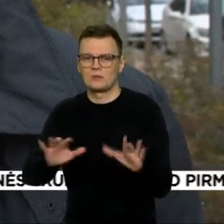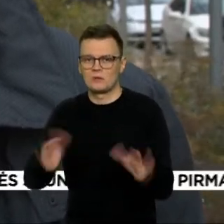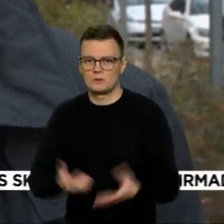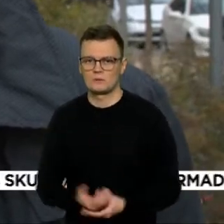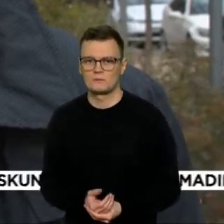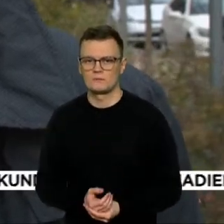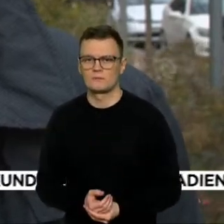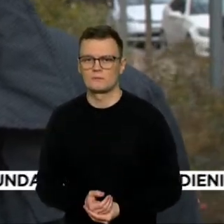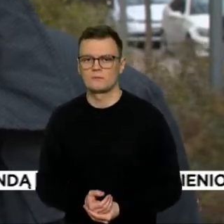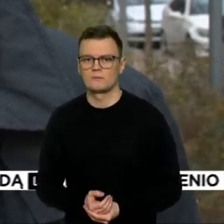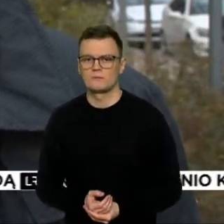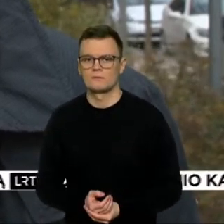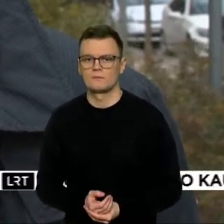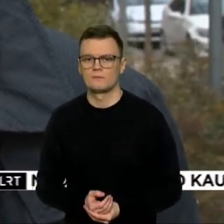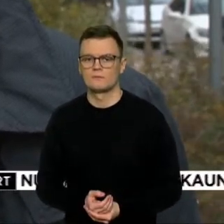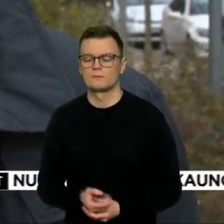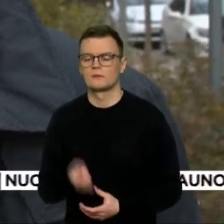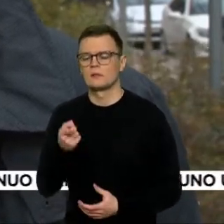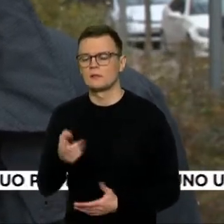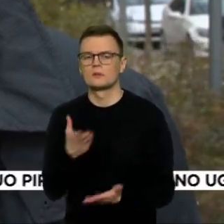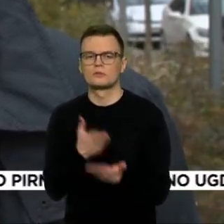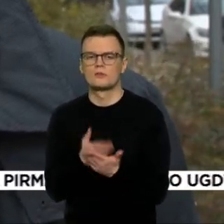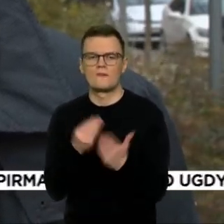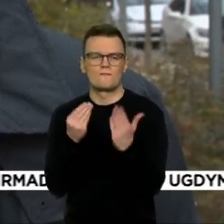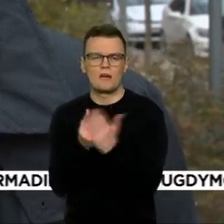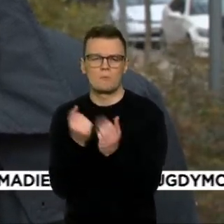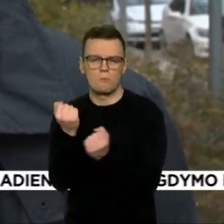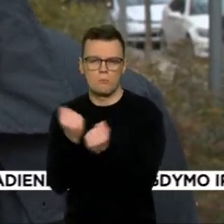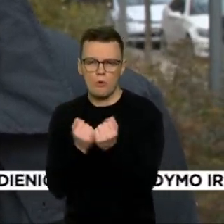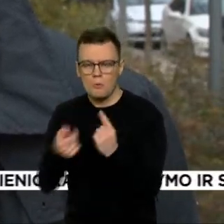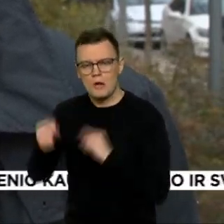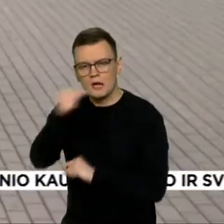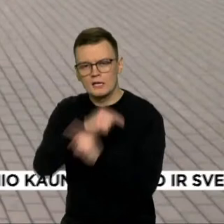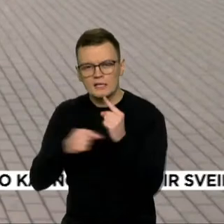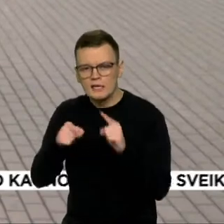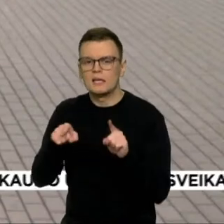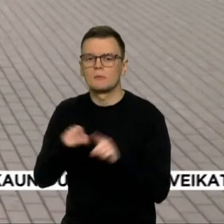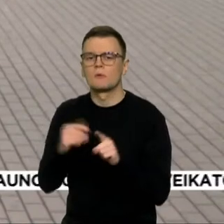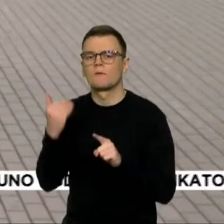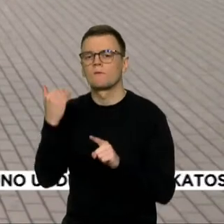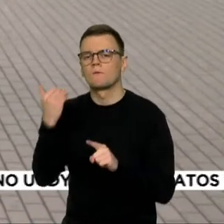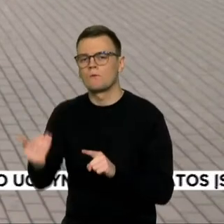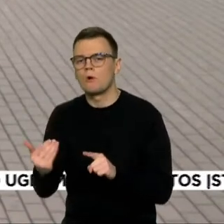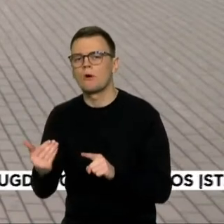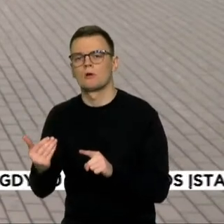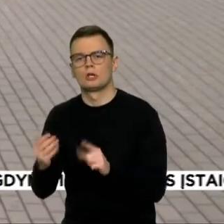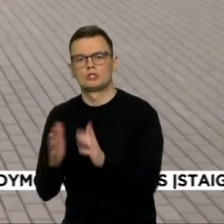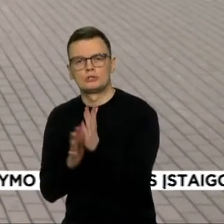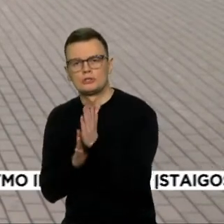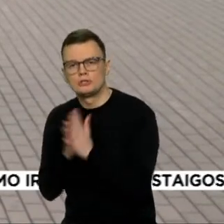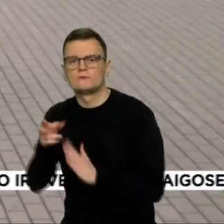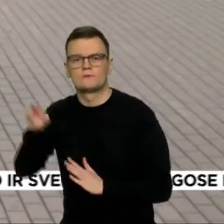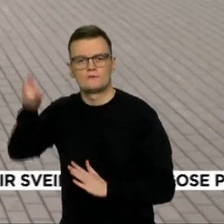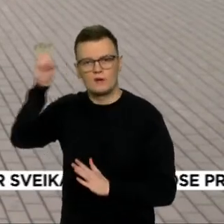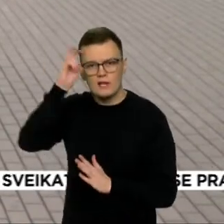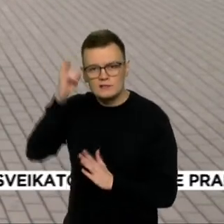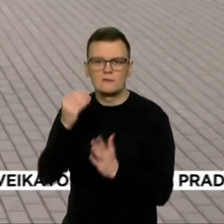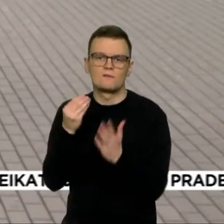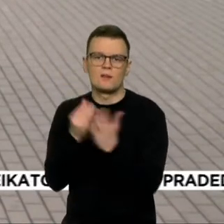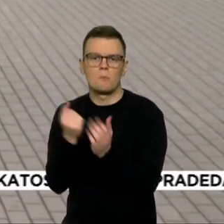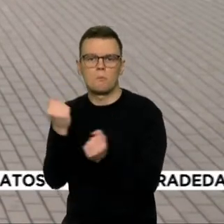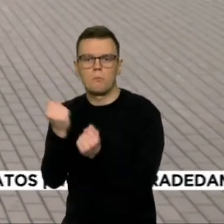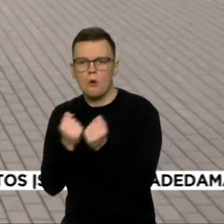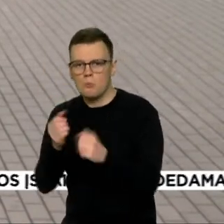rinkas, yra nemaža dalis investuojama į besivystančių šalių obligacijas. Profesionaliausiai yra kalbėti tada, kaip jau tu turi savo